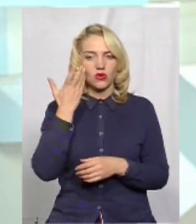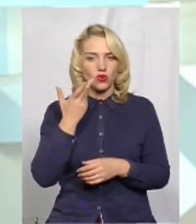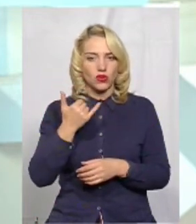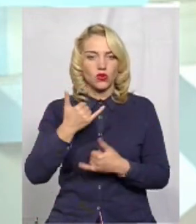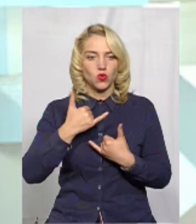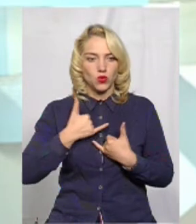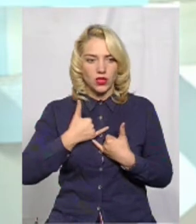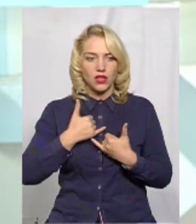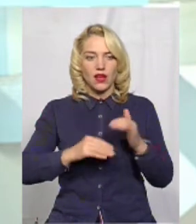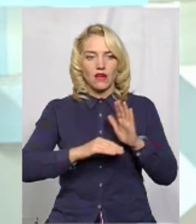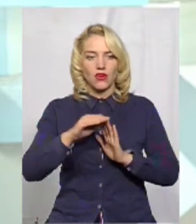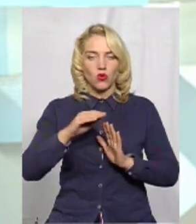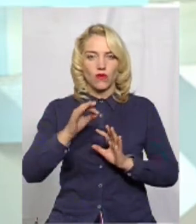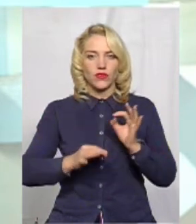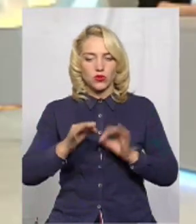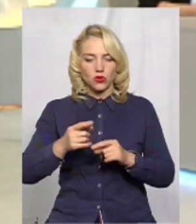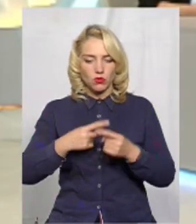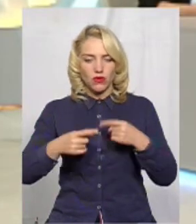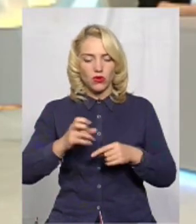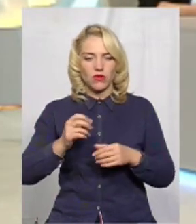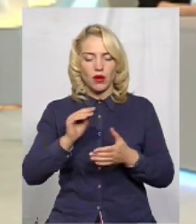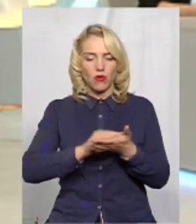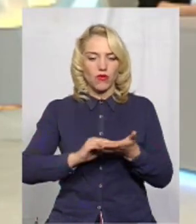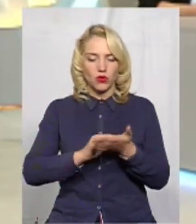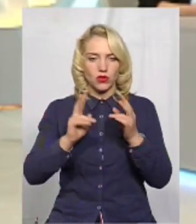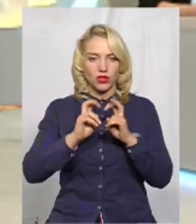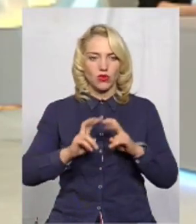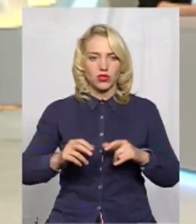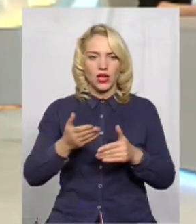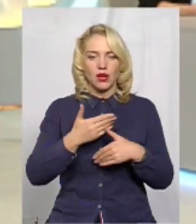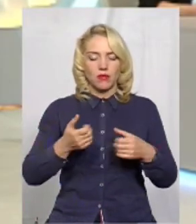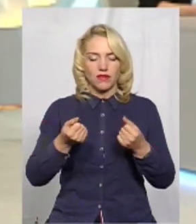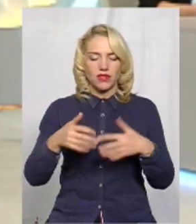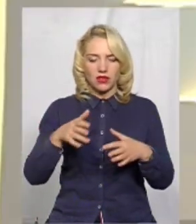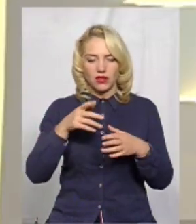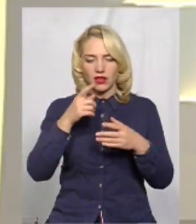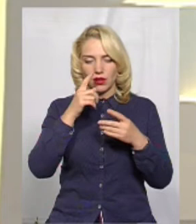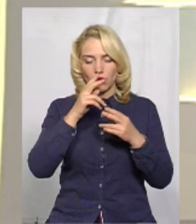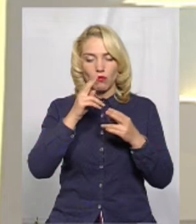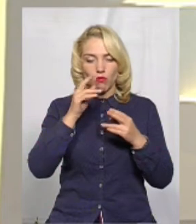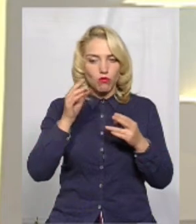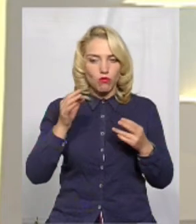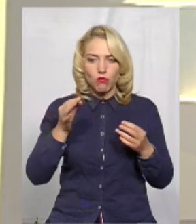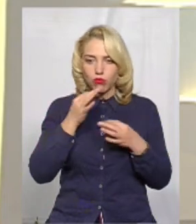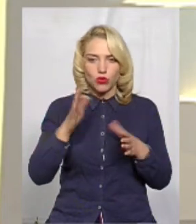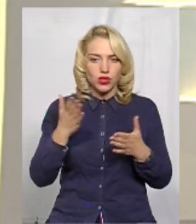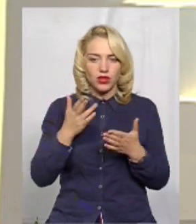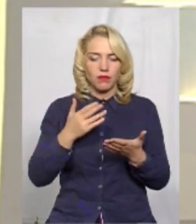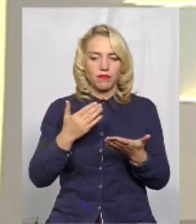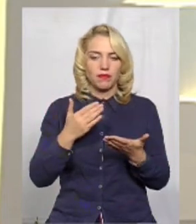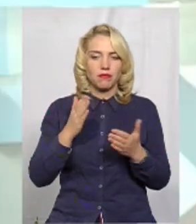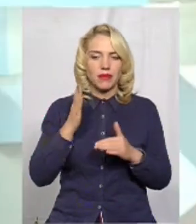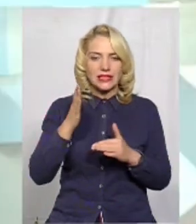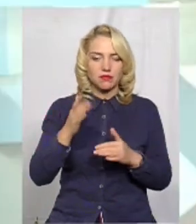нас Верховний суд повернув на повторний розгляд, ми втратили будь-які перспективи доказати, що майно у комунальній власності. І ті